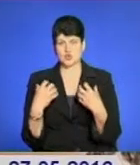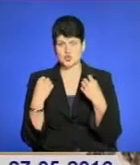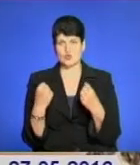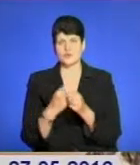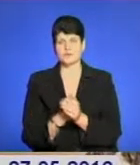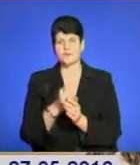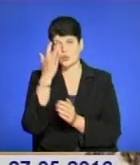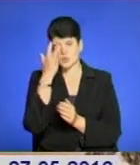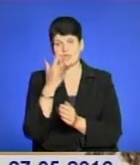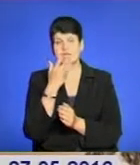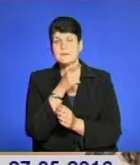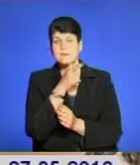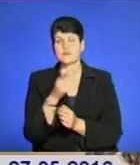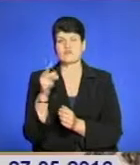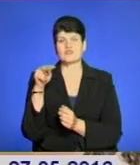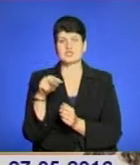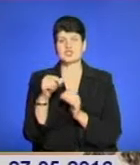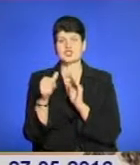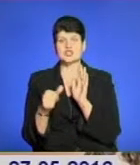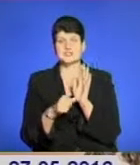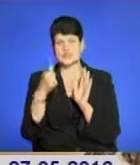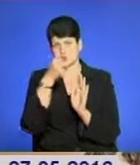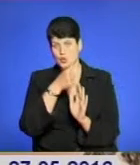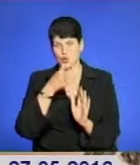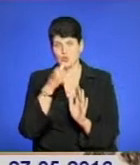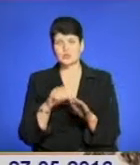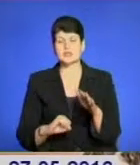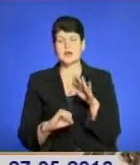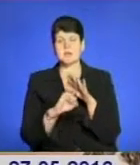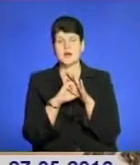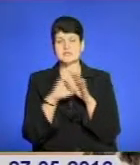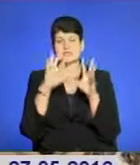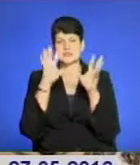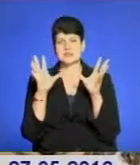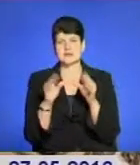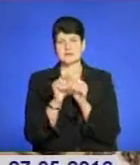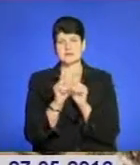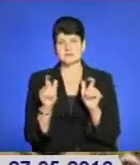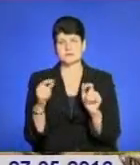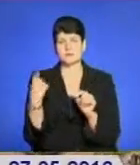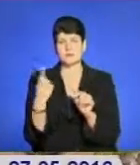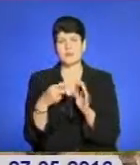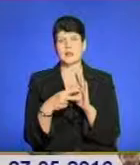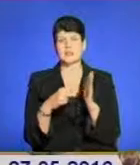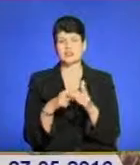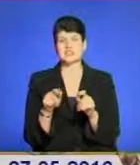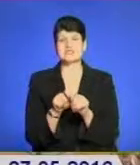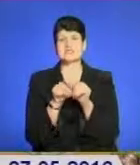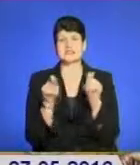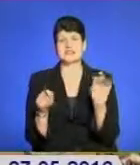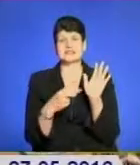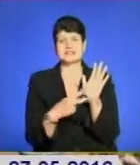У літній період 2016 року на базі загальноосвітніх навчальних закладів області планується відкрити